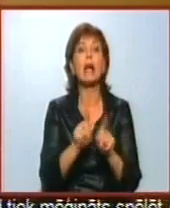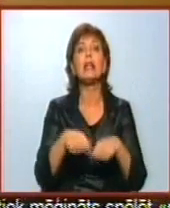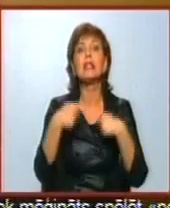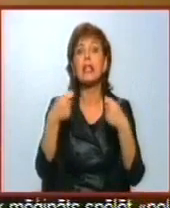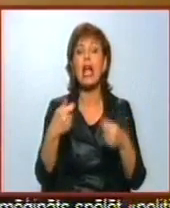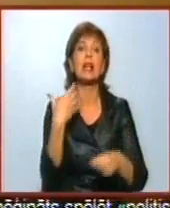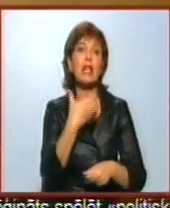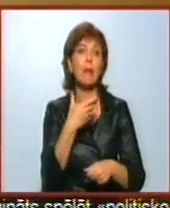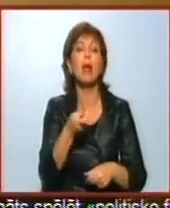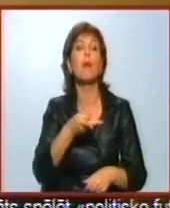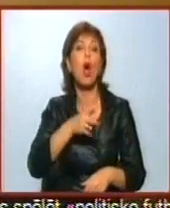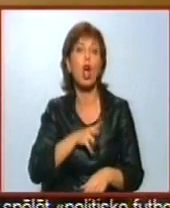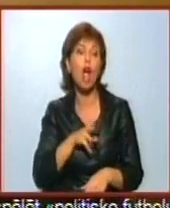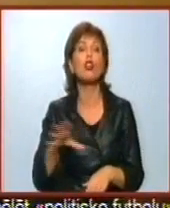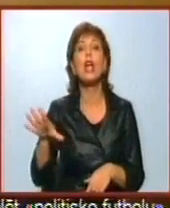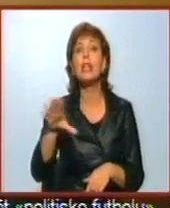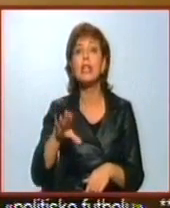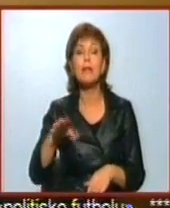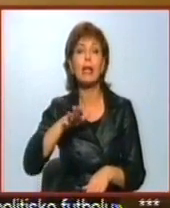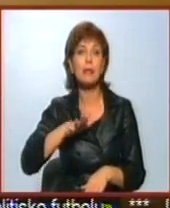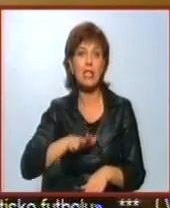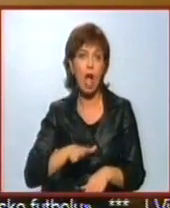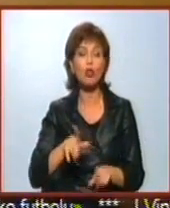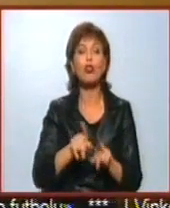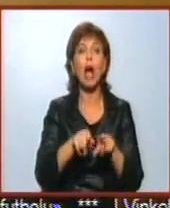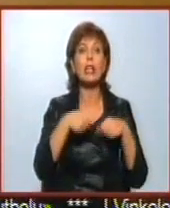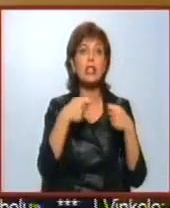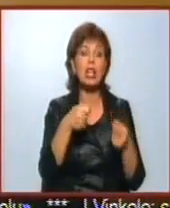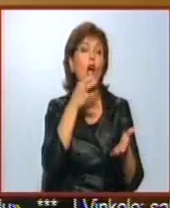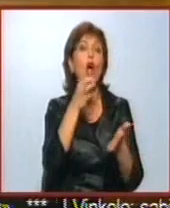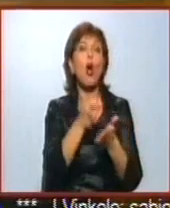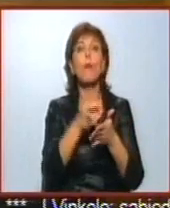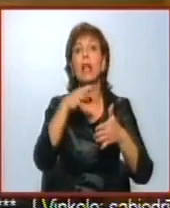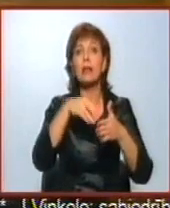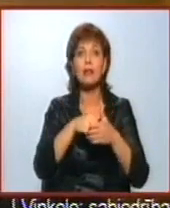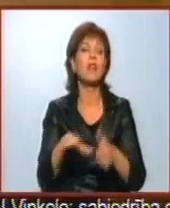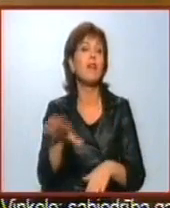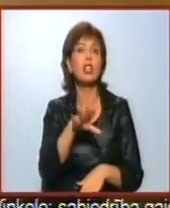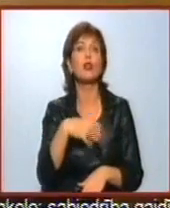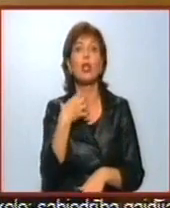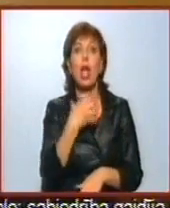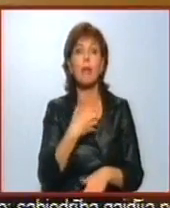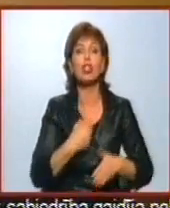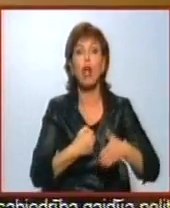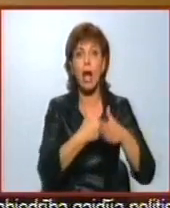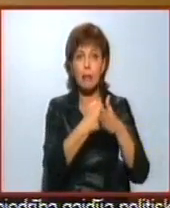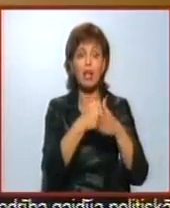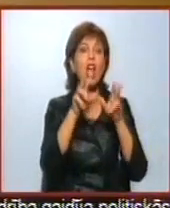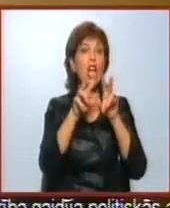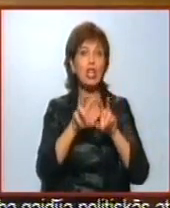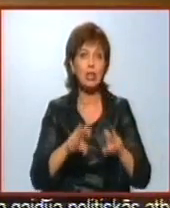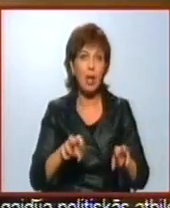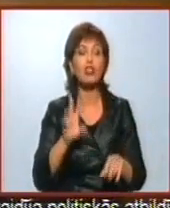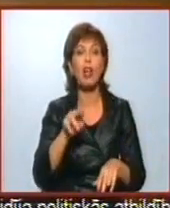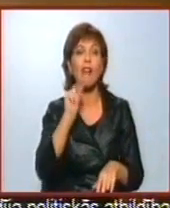bojogājuši ģimenem un sietušajiem, sniegtu savas kompetencija atvaros visu nepieciešanu atbalst izmeklēšana, lai